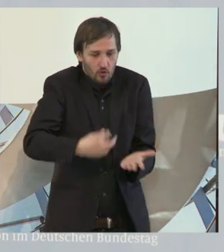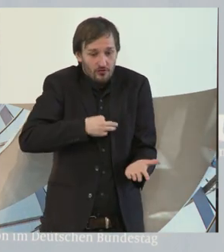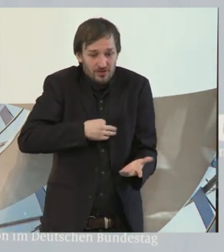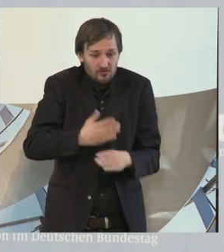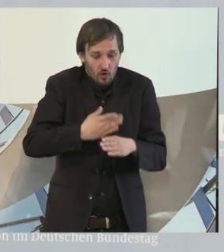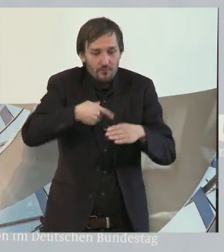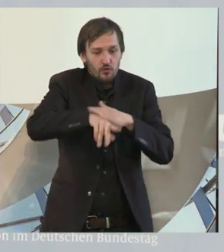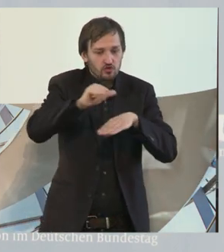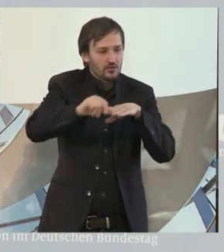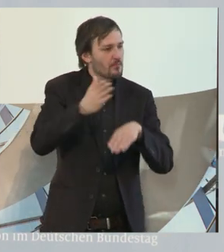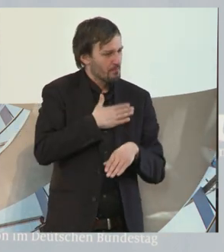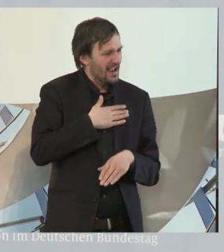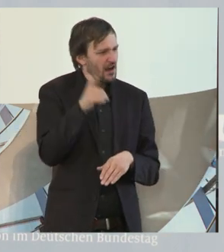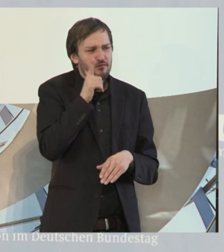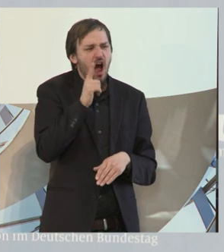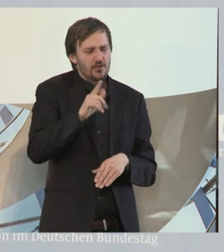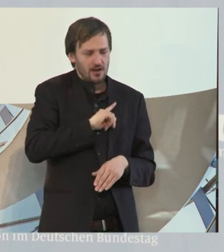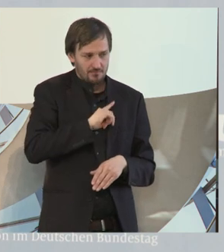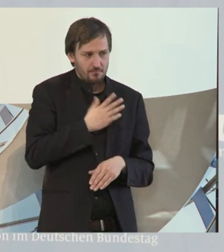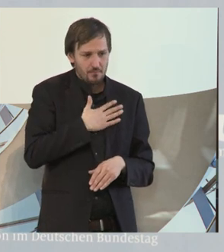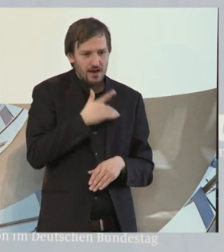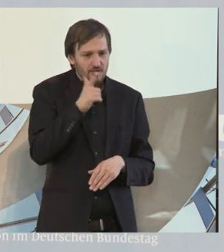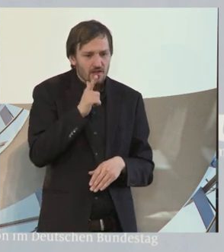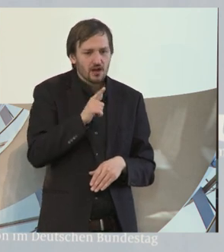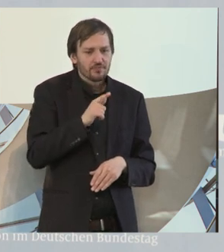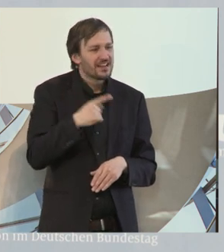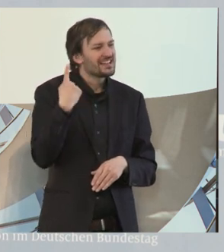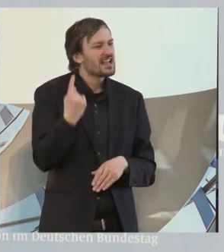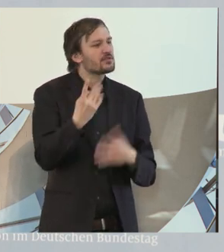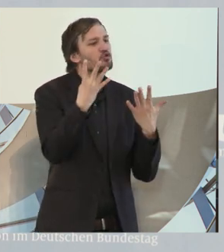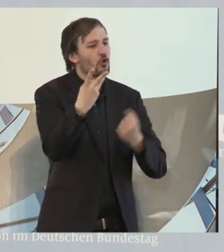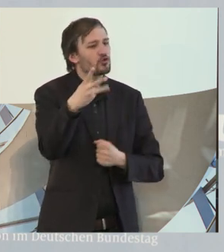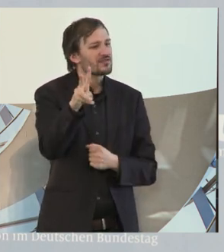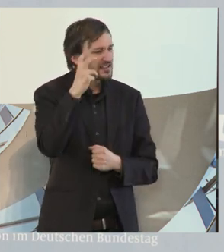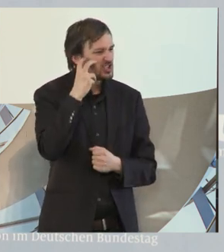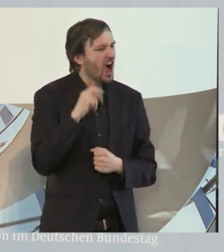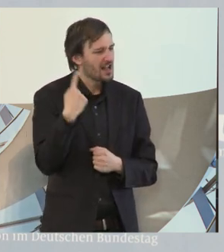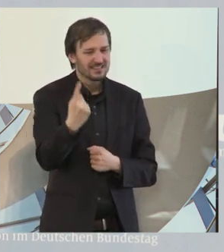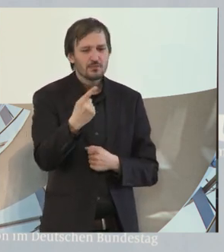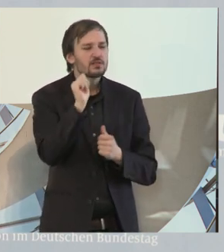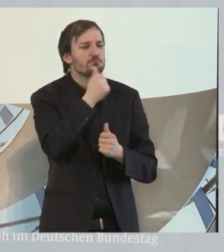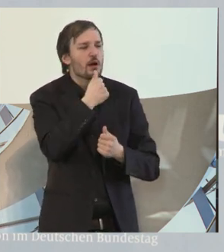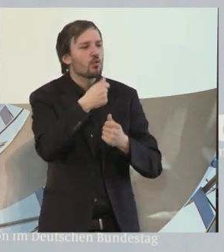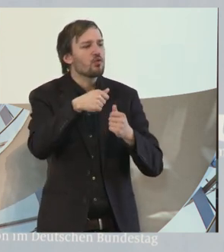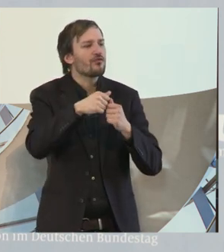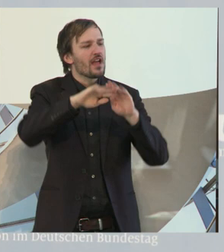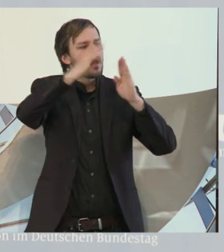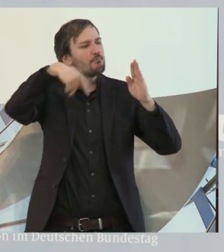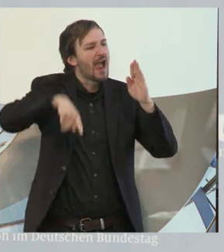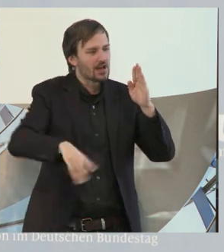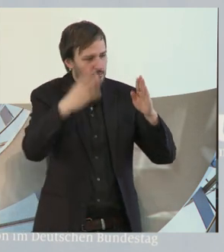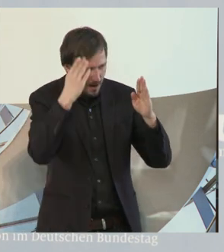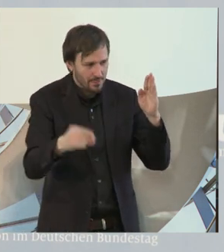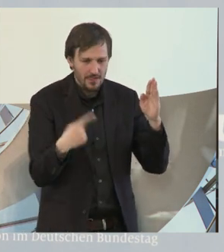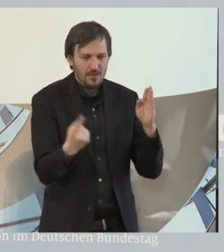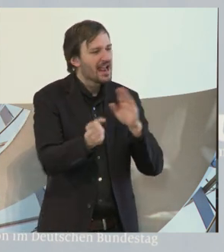Mein eigener Vater hatte das Pech, dass er mit 29 Jahren als Bergmann sein rechtes Bein verloren hat,